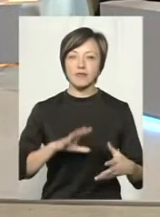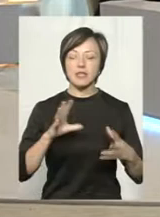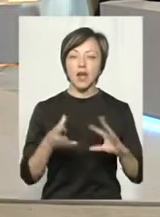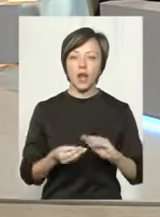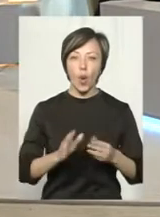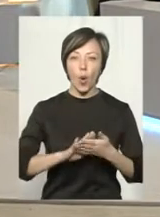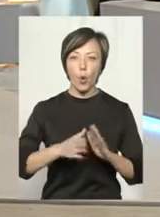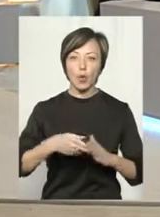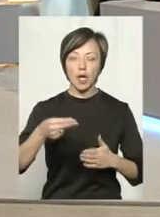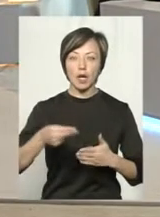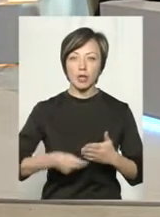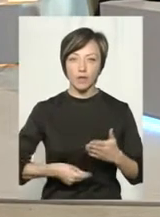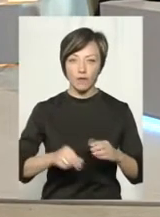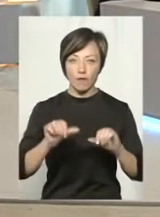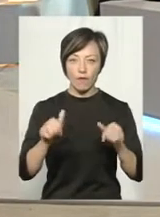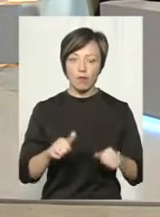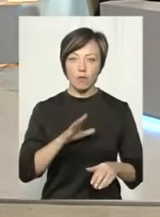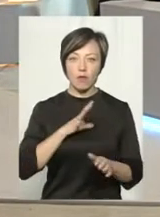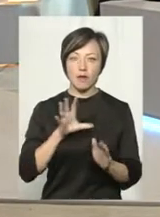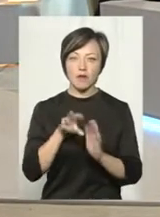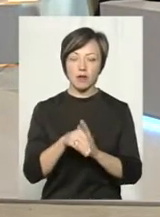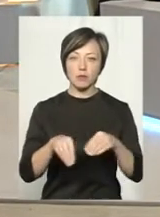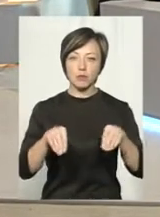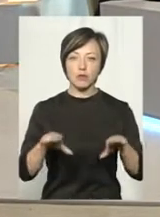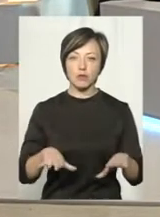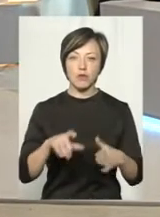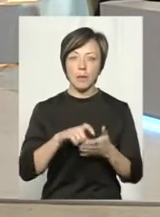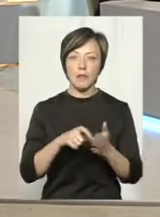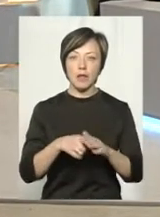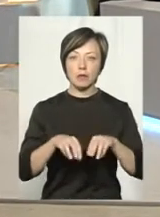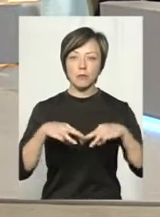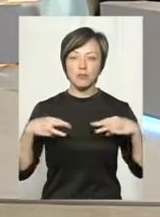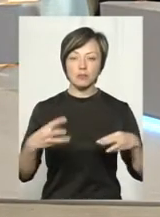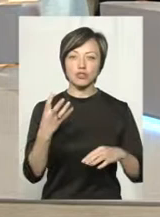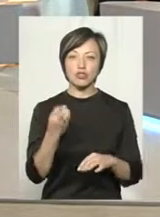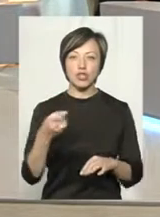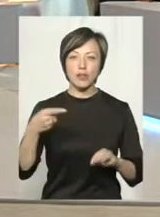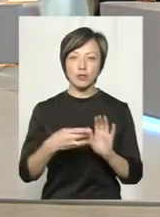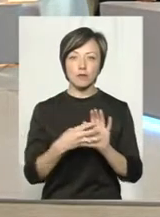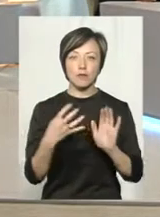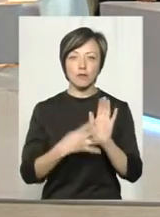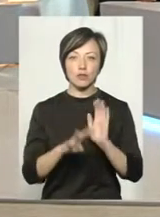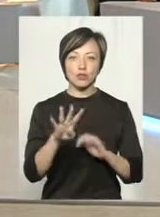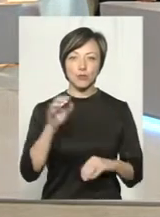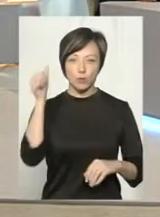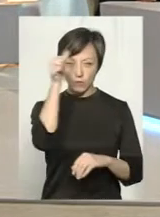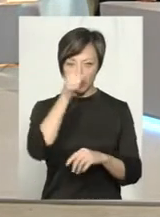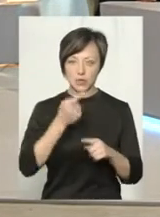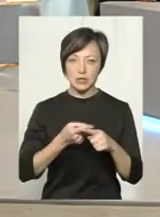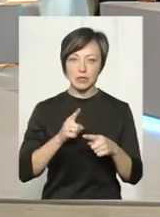форма трудового договору була введена постановою Кабінету Міністрів ще в 1994 році. Даним